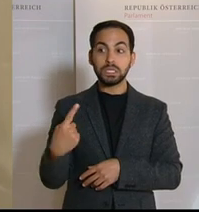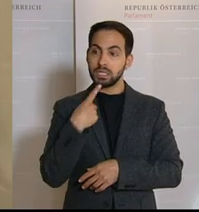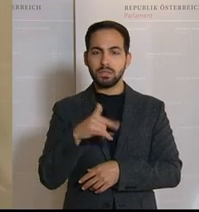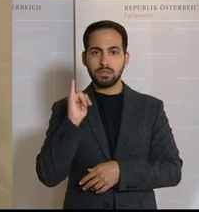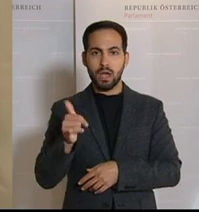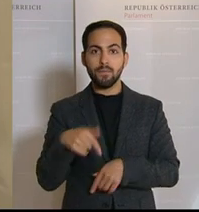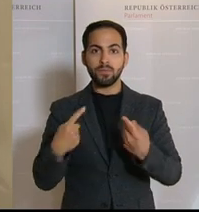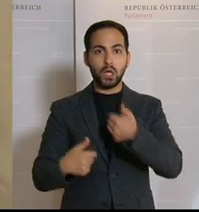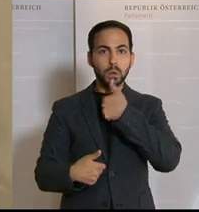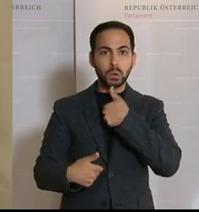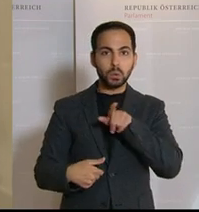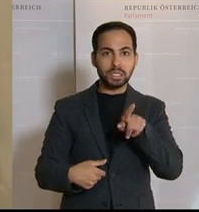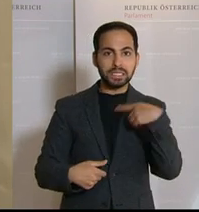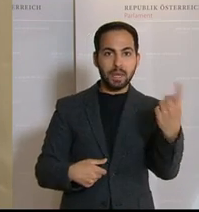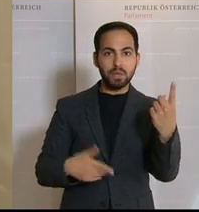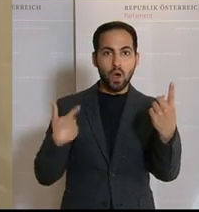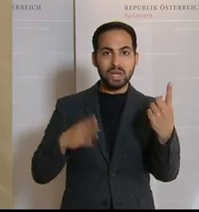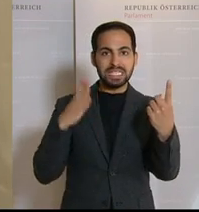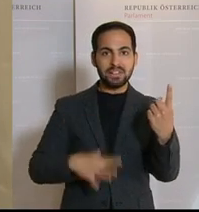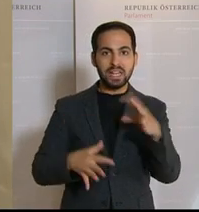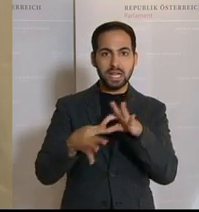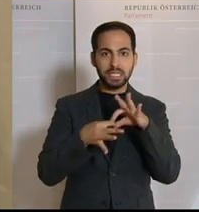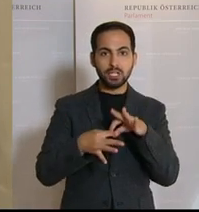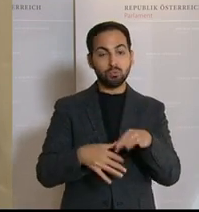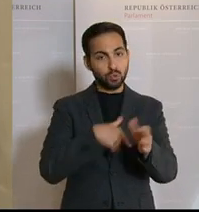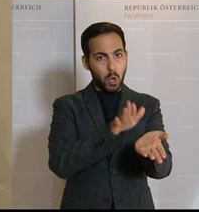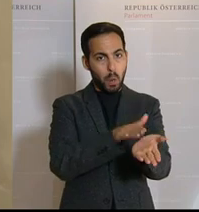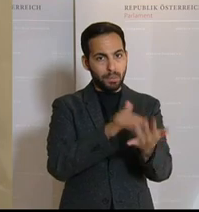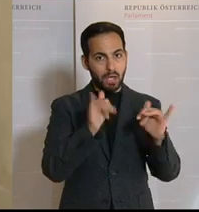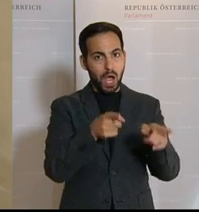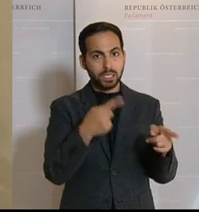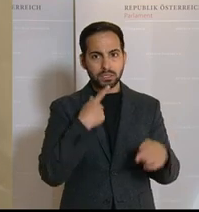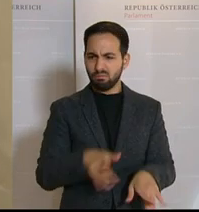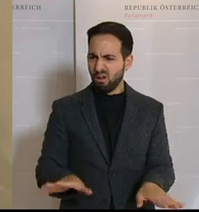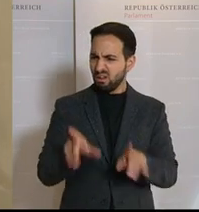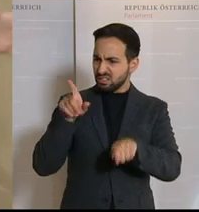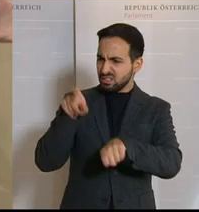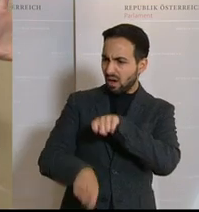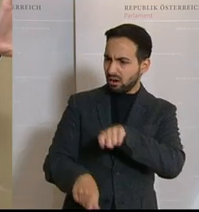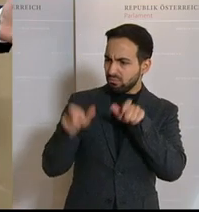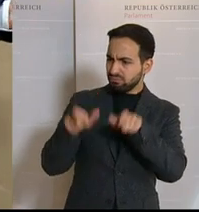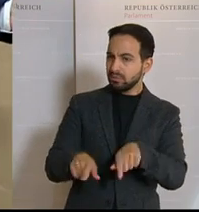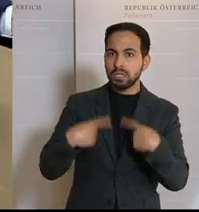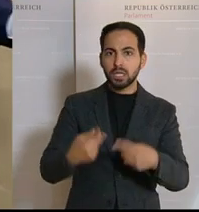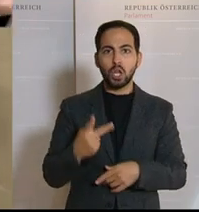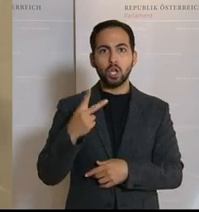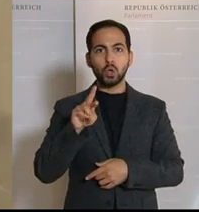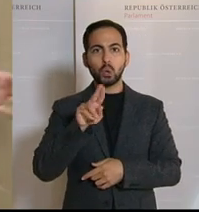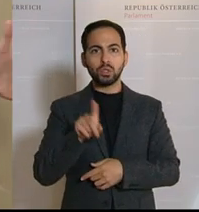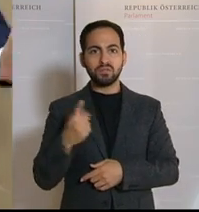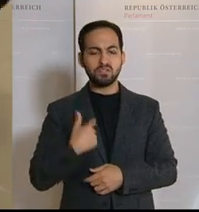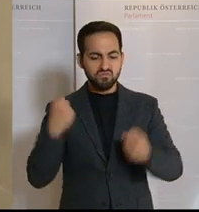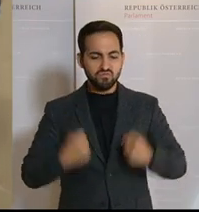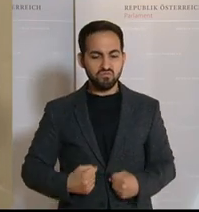Grünen gemeinsam mit der Zivilgesellschaft, muss man ja loben, haben alle miteinander verhindert, dass es einen Zwang gibt. Und dann war der Sebastian Kurz auf einmal wie ein